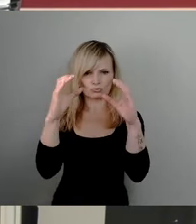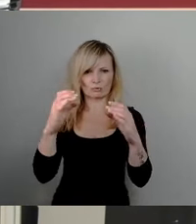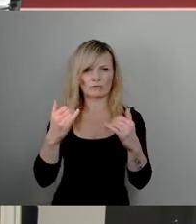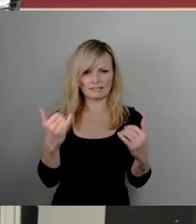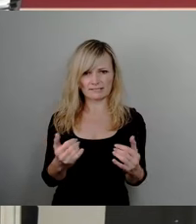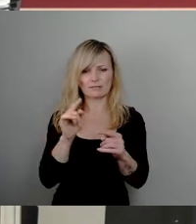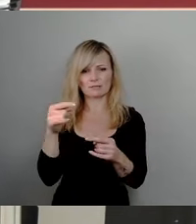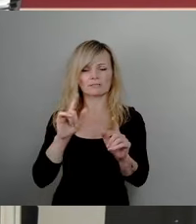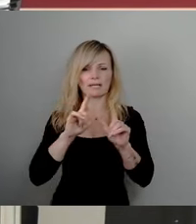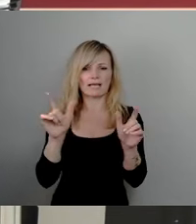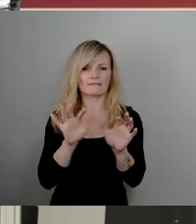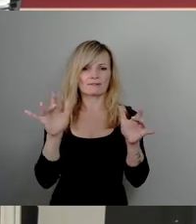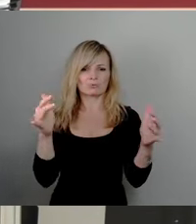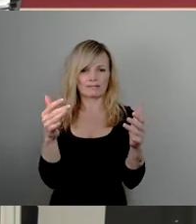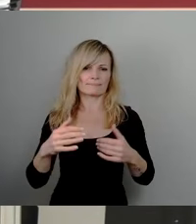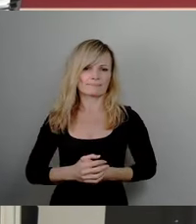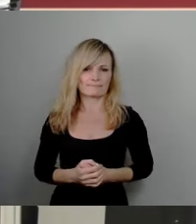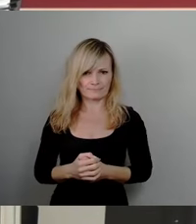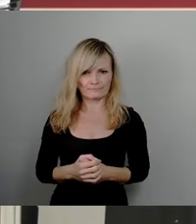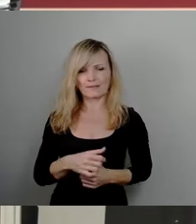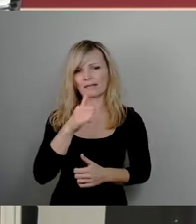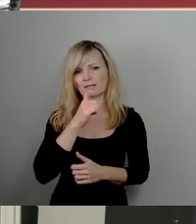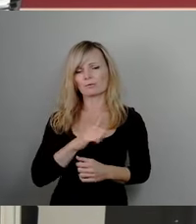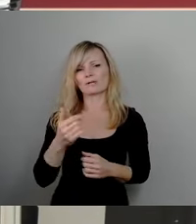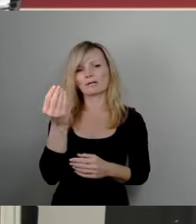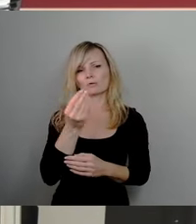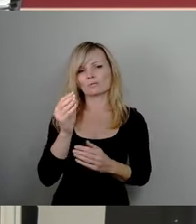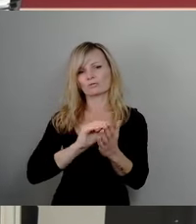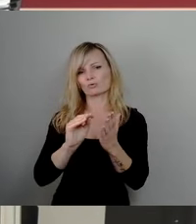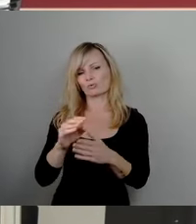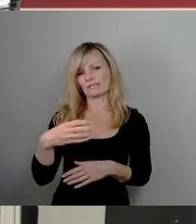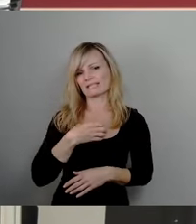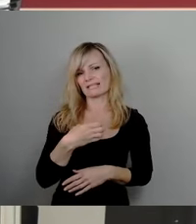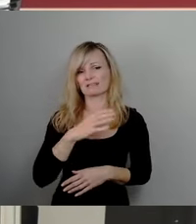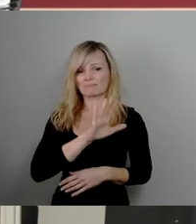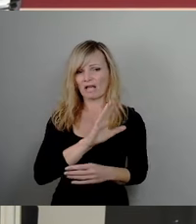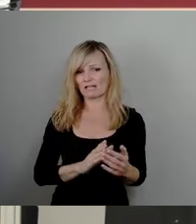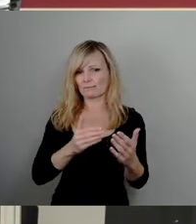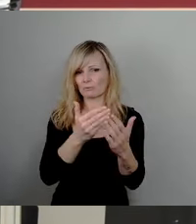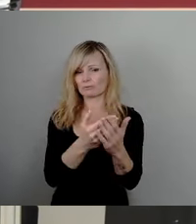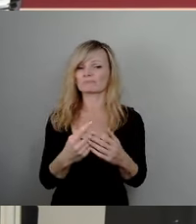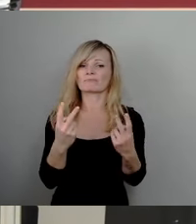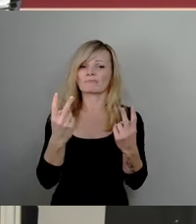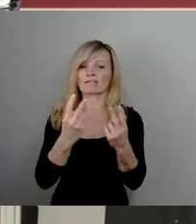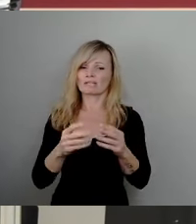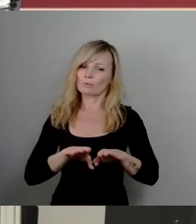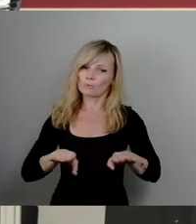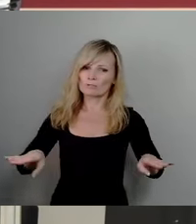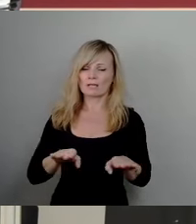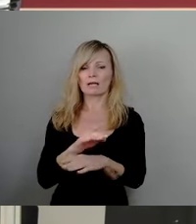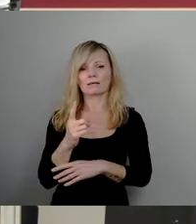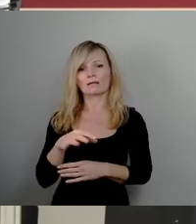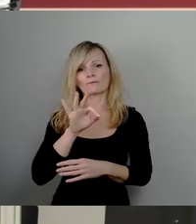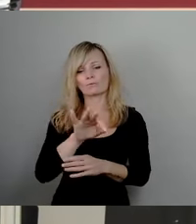im Livestream. Die Jugendkunstschule Dresden stellt mit ihrem Angebot einen wichtigen Grundpfeiler außerschulischer kultureller Bildung in